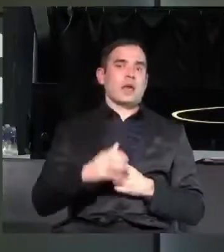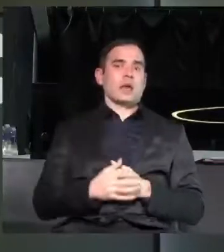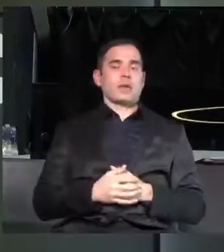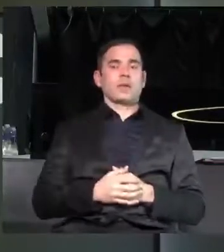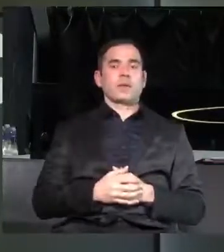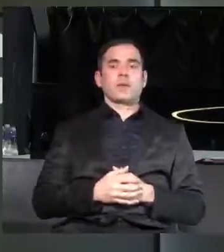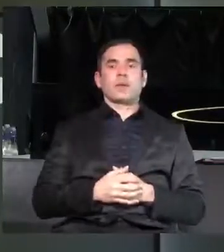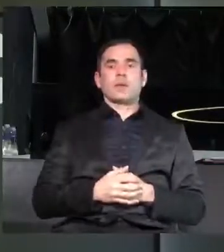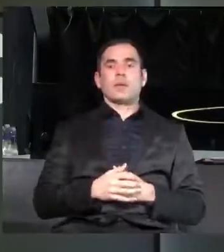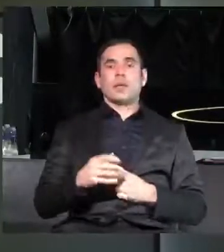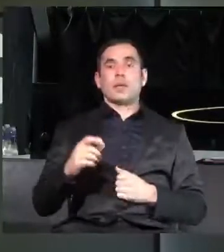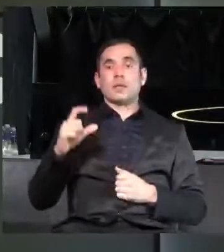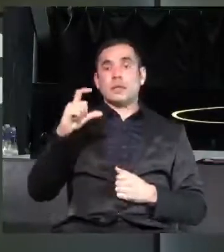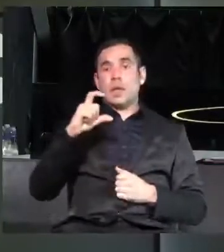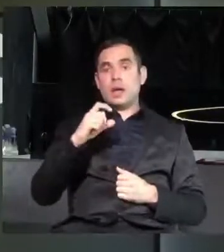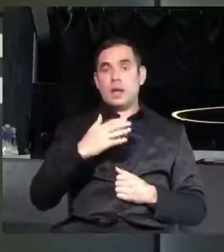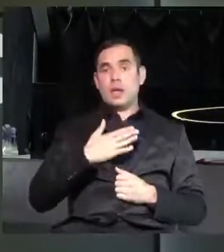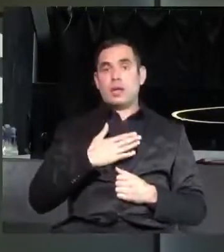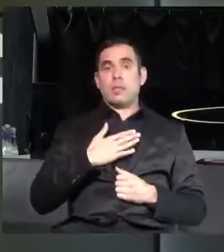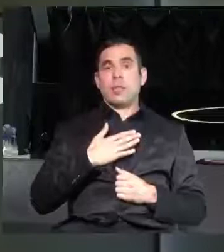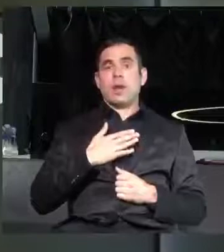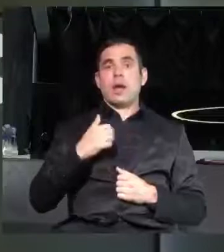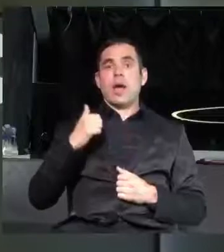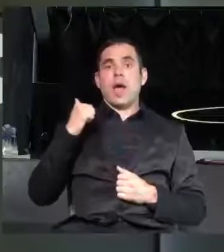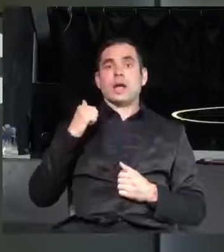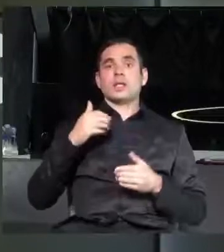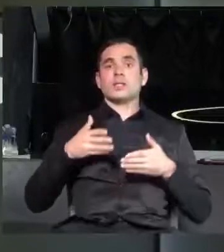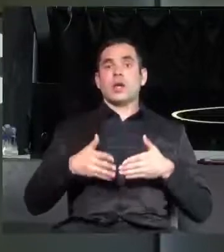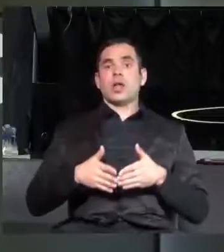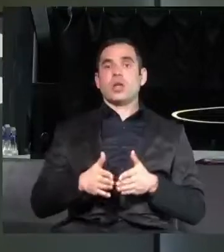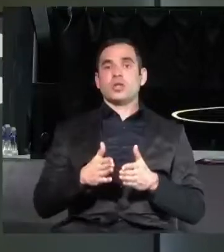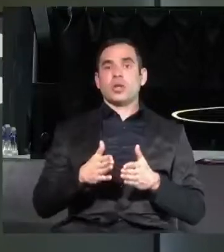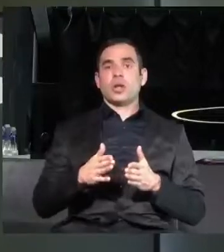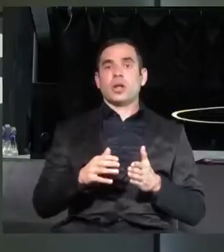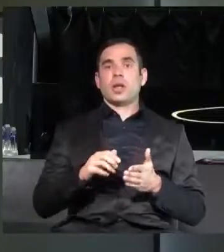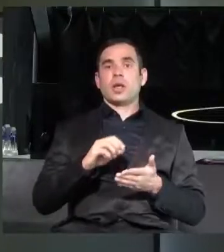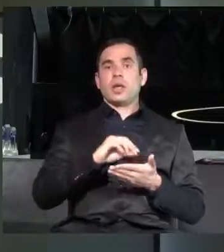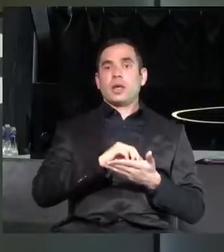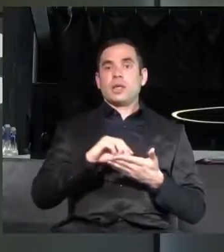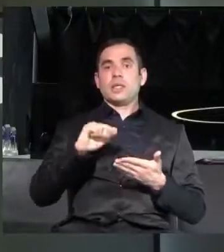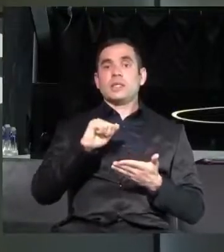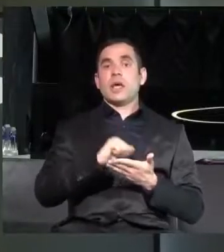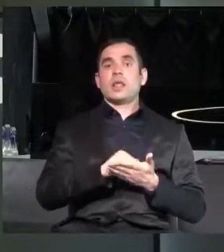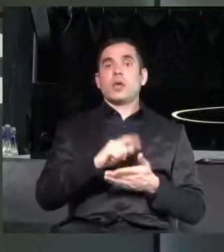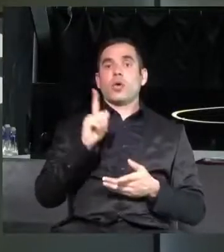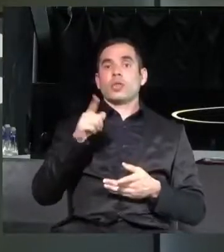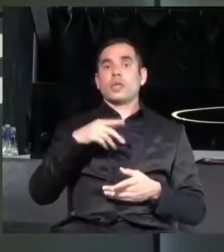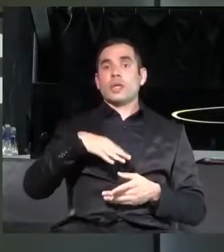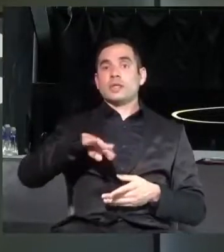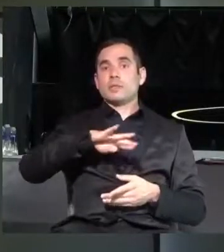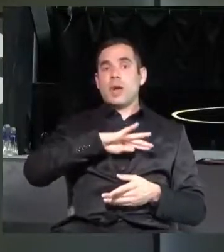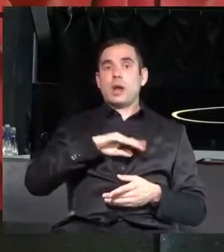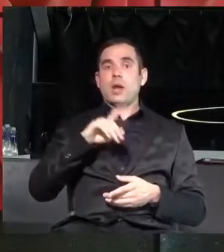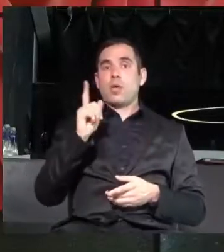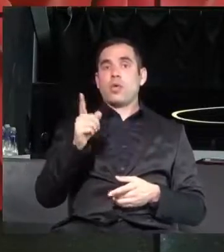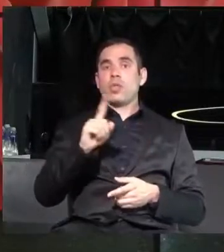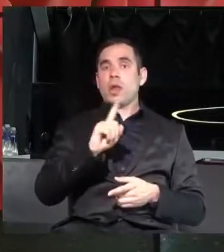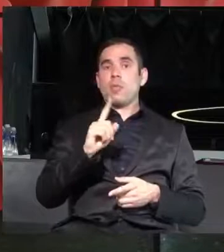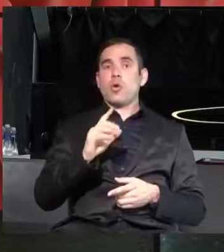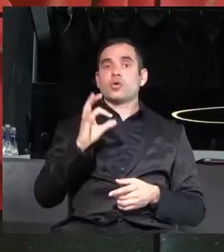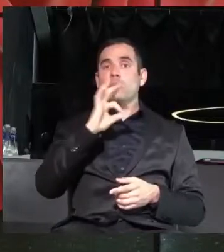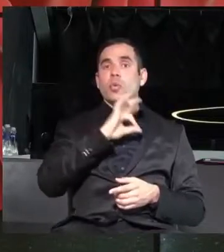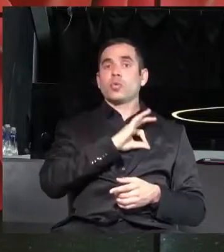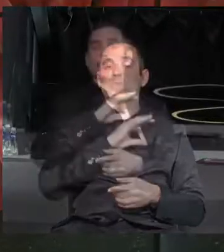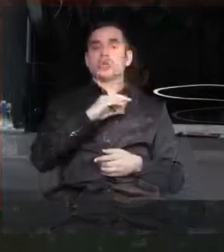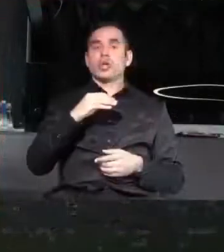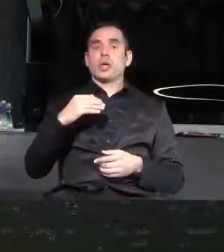Сара има акт за раждане издаден от Испания, но тя не може да получи изпанско